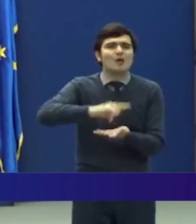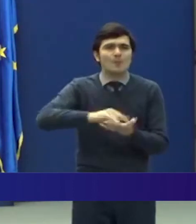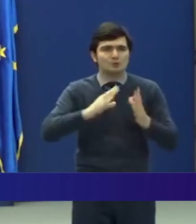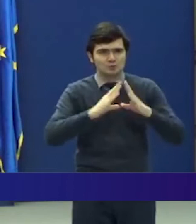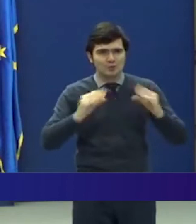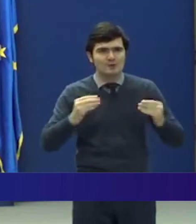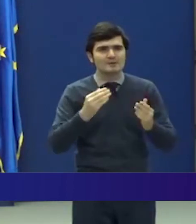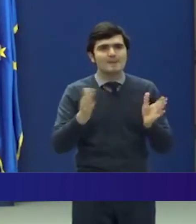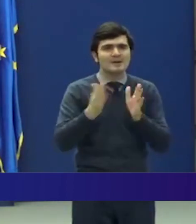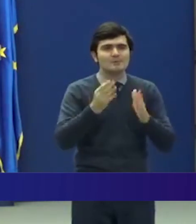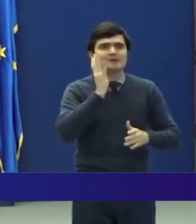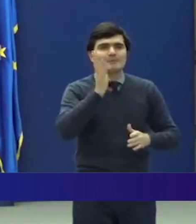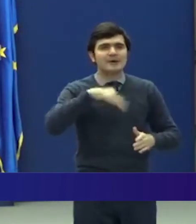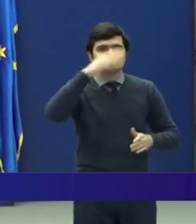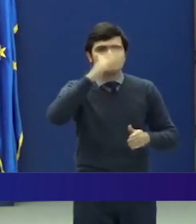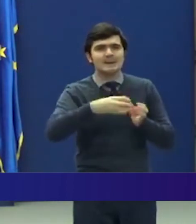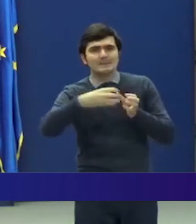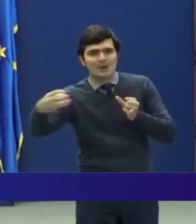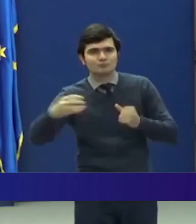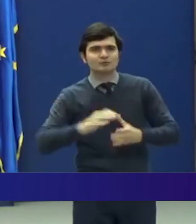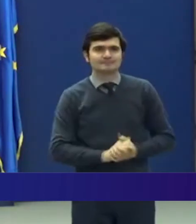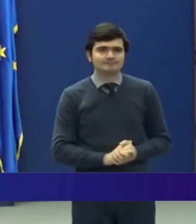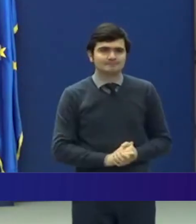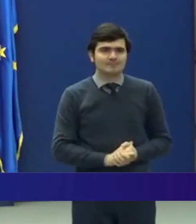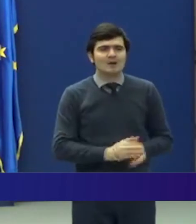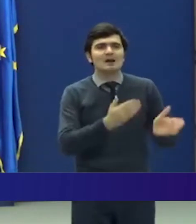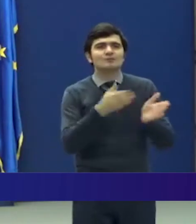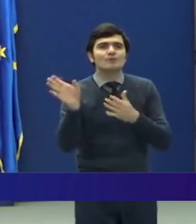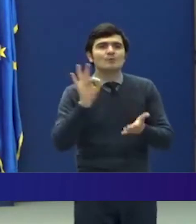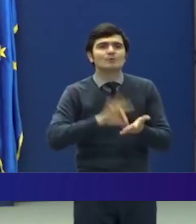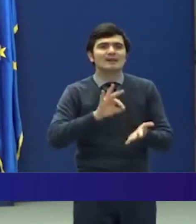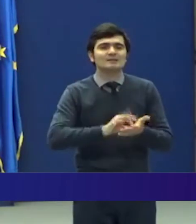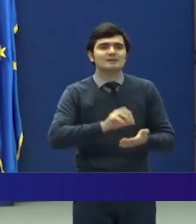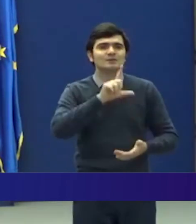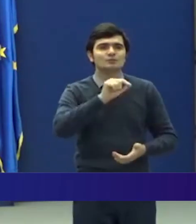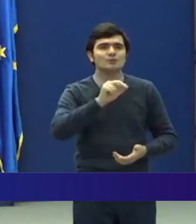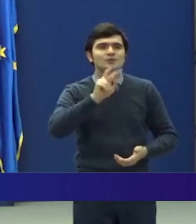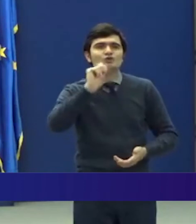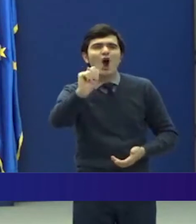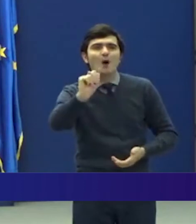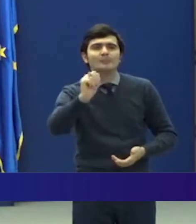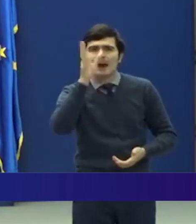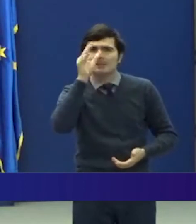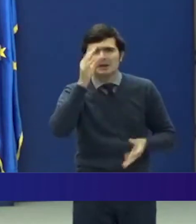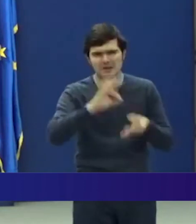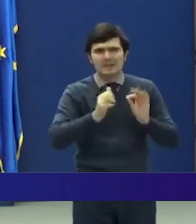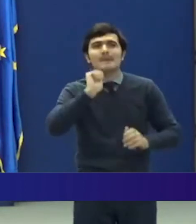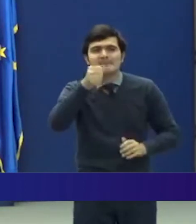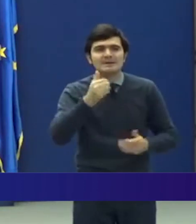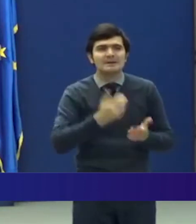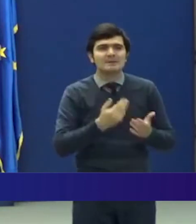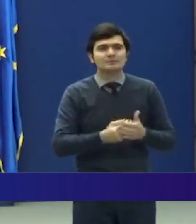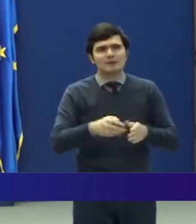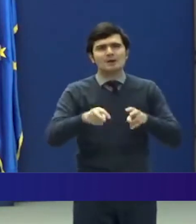România pentru o perioadă de 14 zile, începând cu data de 28 aprilie de mâine pentru că